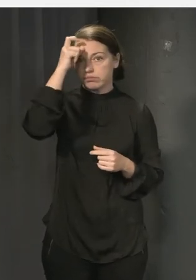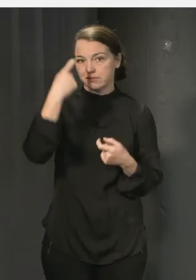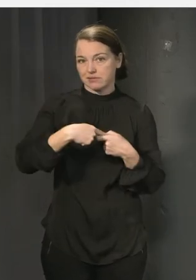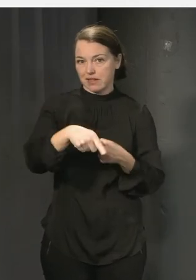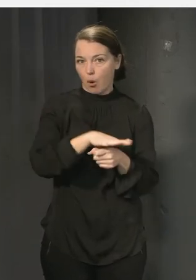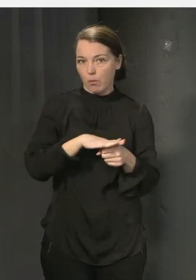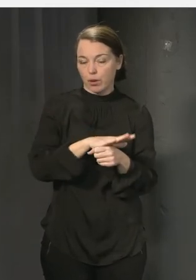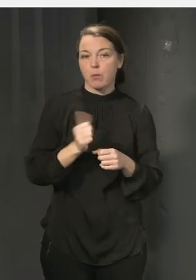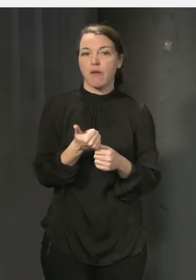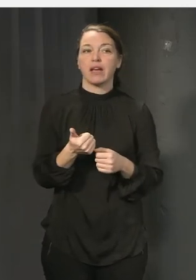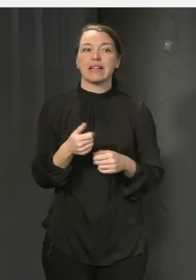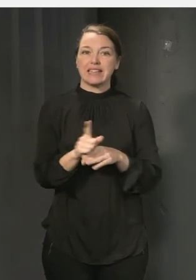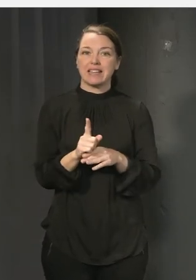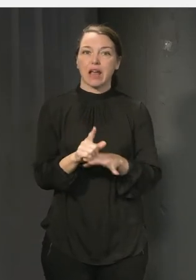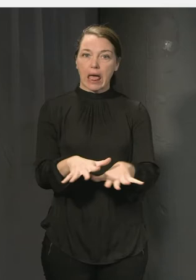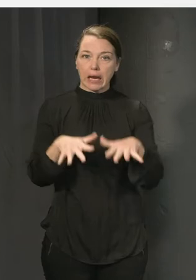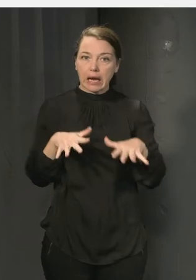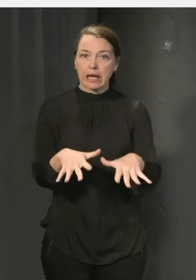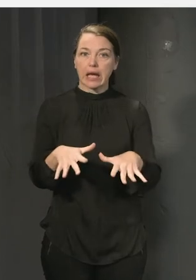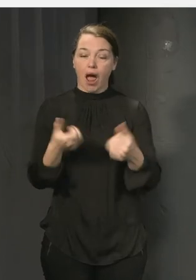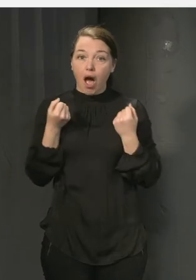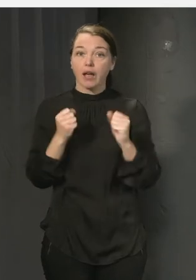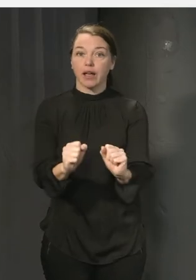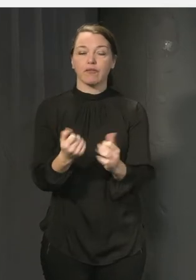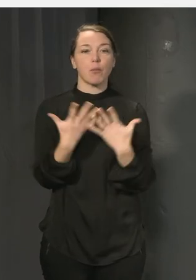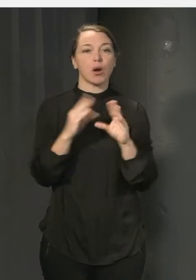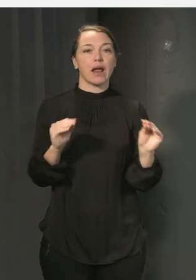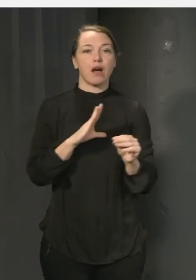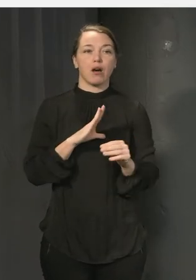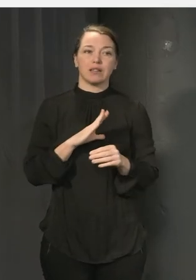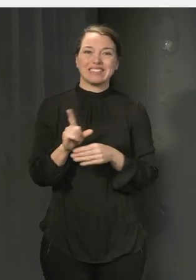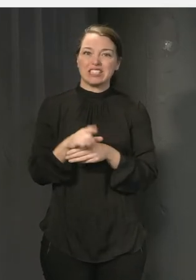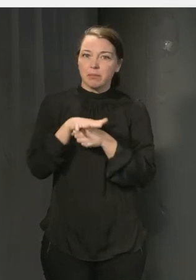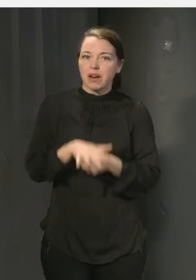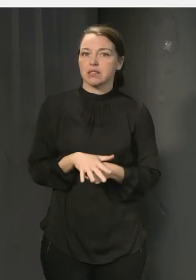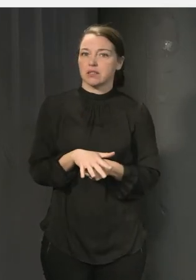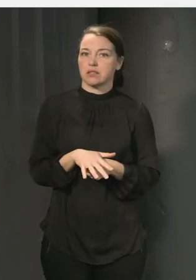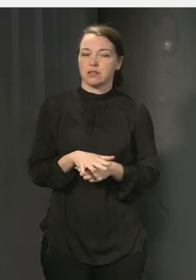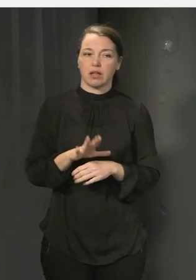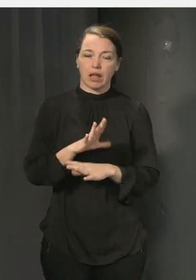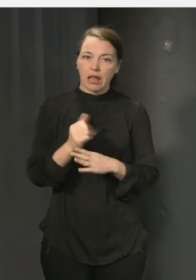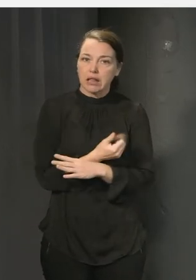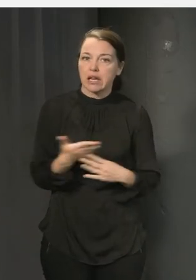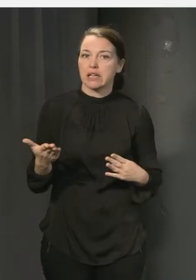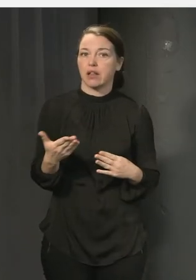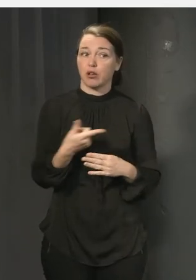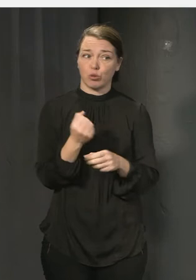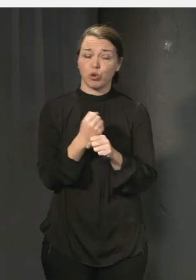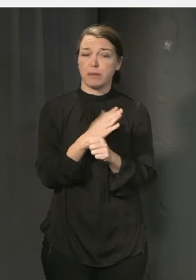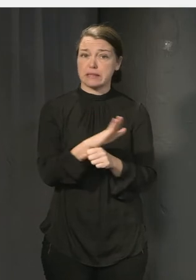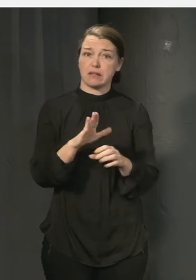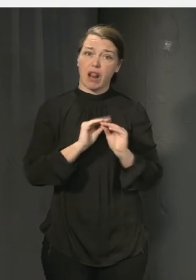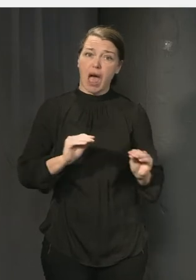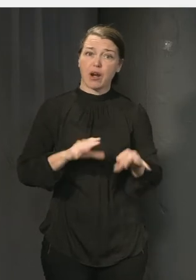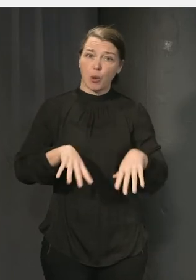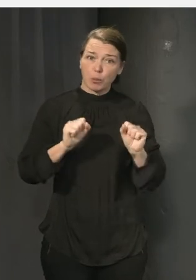reagera och agera. Jag tror att rätt många lärare är pressade och har svårt att hinna med arbetet som det ser